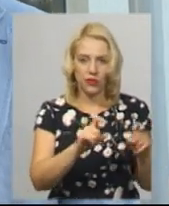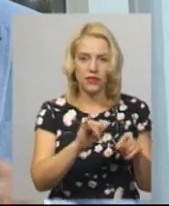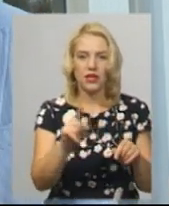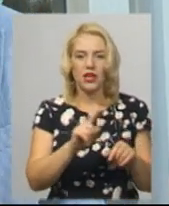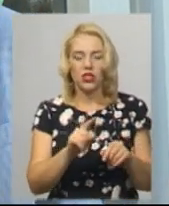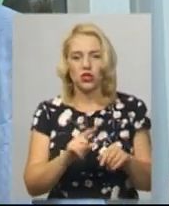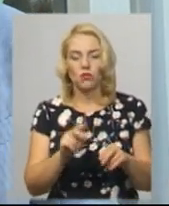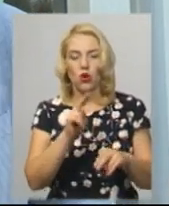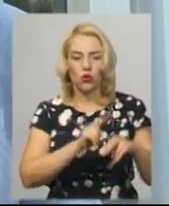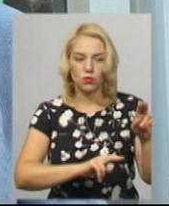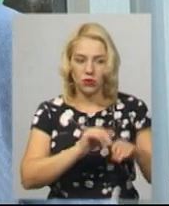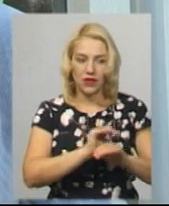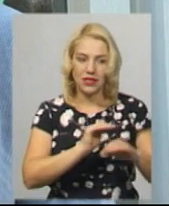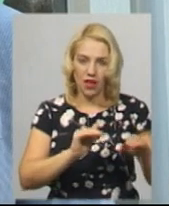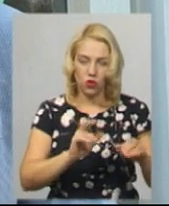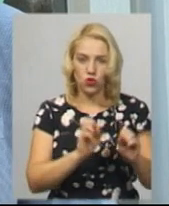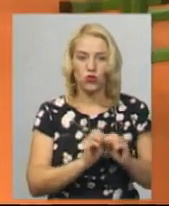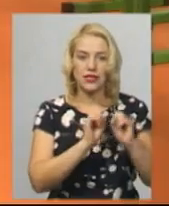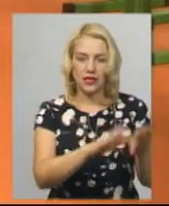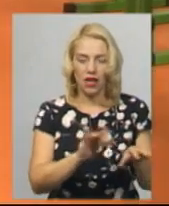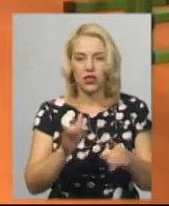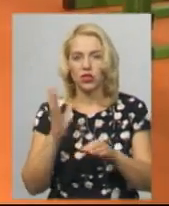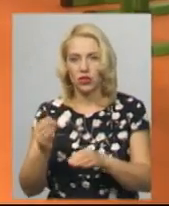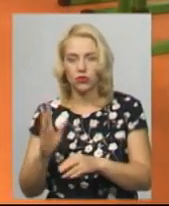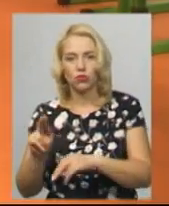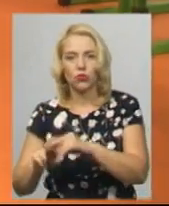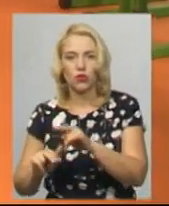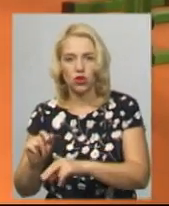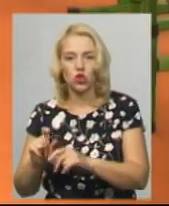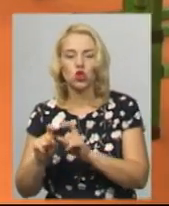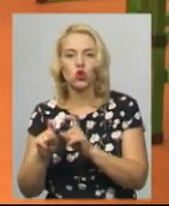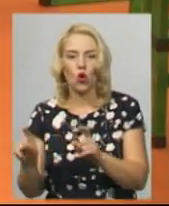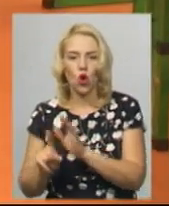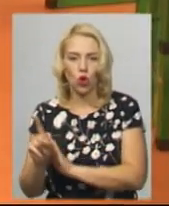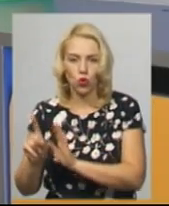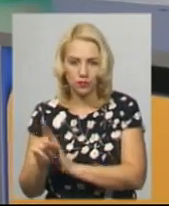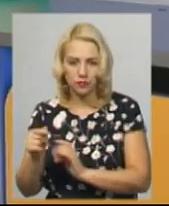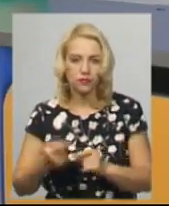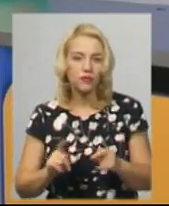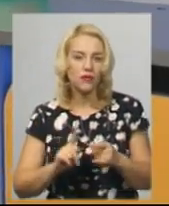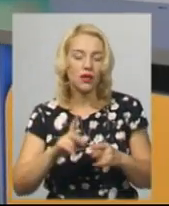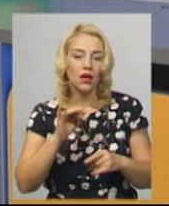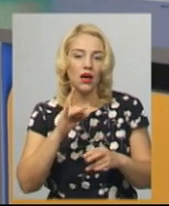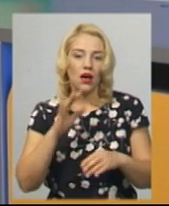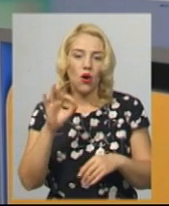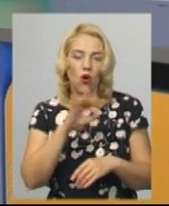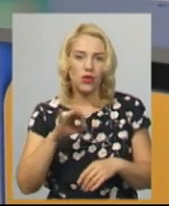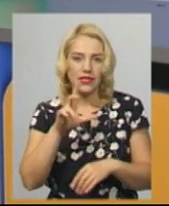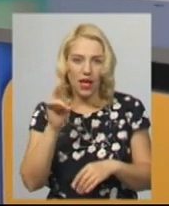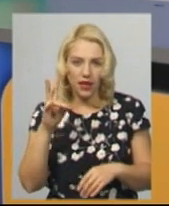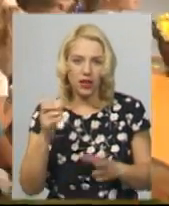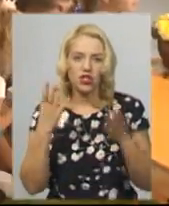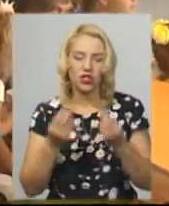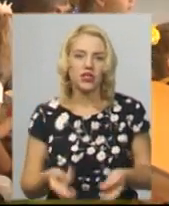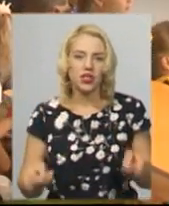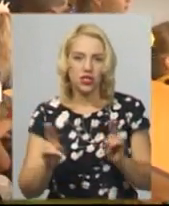садочок і здати, а далі вже будувати школу. Попри те, що збудували новий садочок у мікрорайоні «Озерна», у електронній черзі залишилось